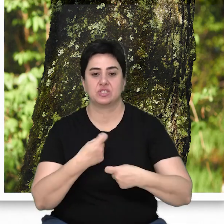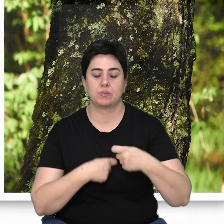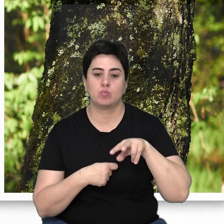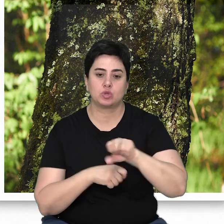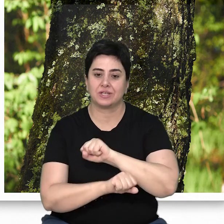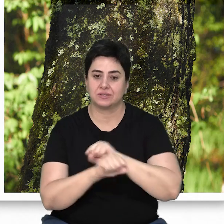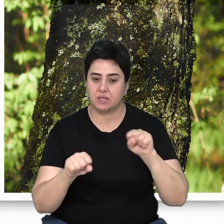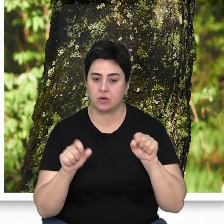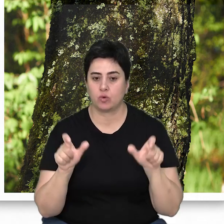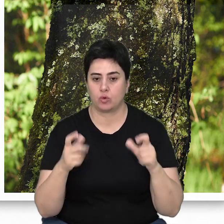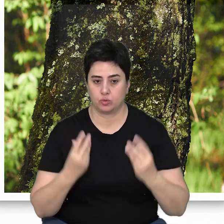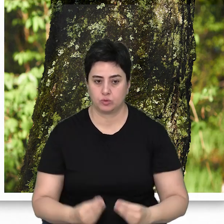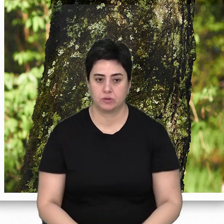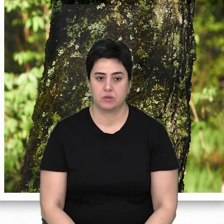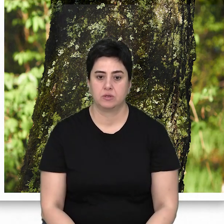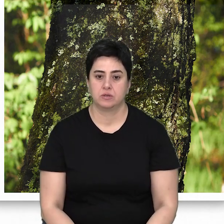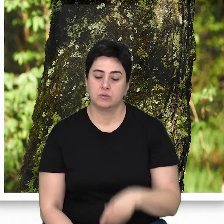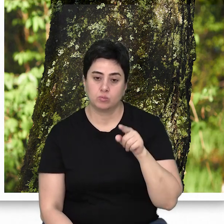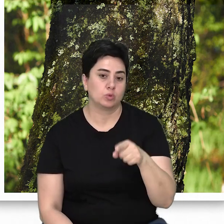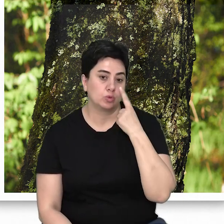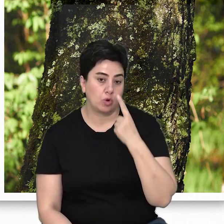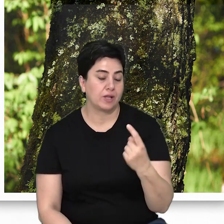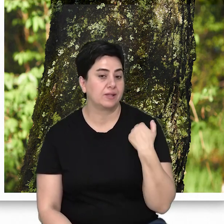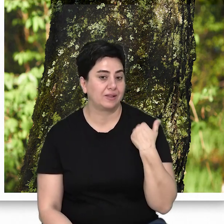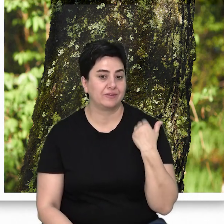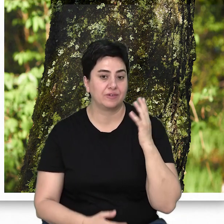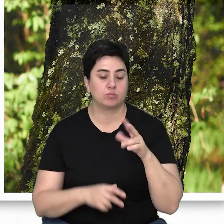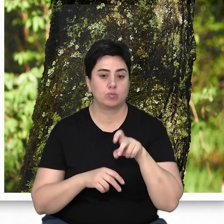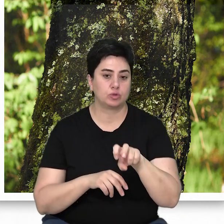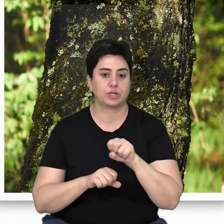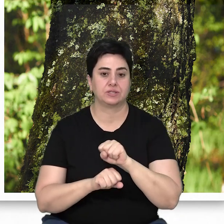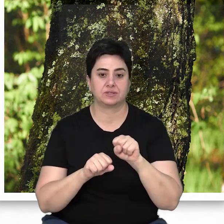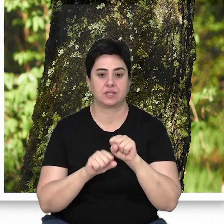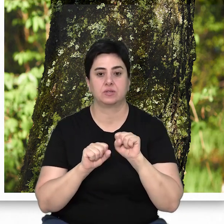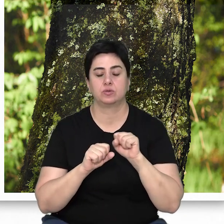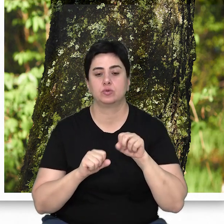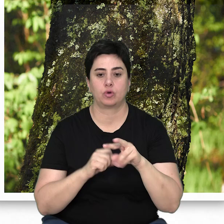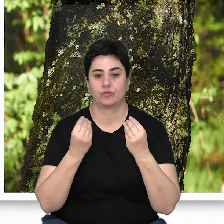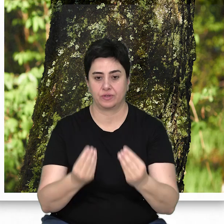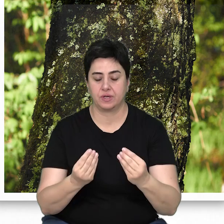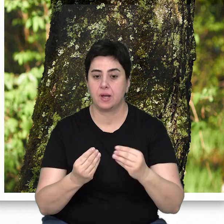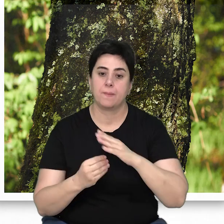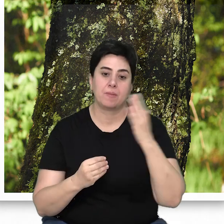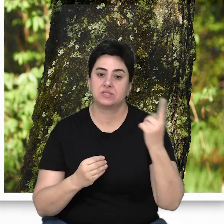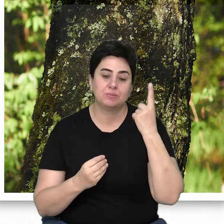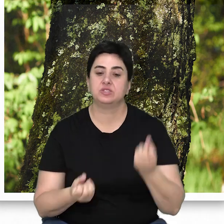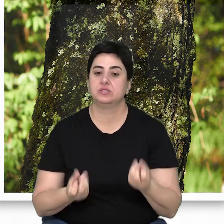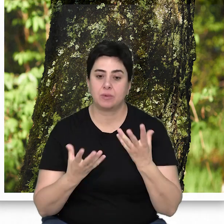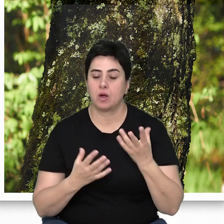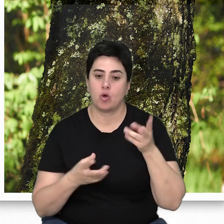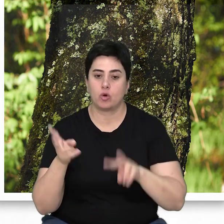işletme böcek zararlarını önler. Oysa bu durum yeni ve daha sık böcek salgınlarına yol açmaktadır. Başka bir